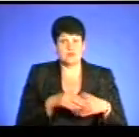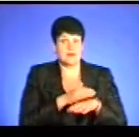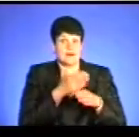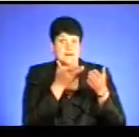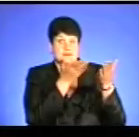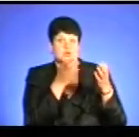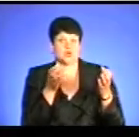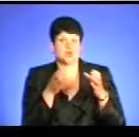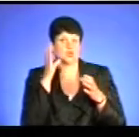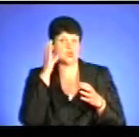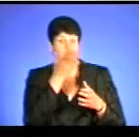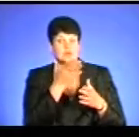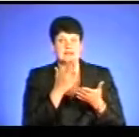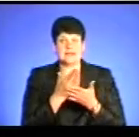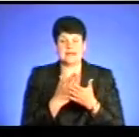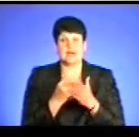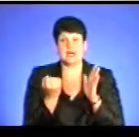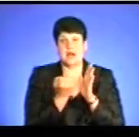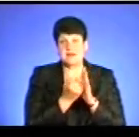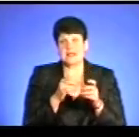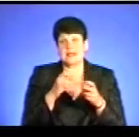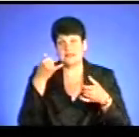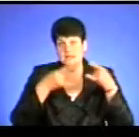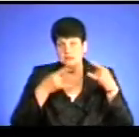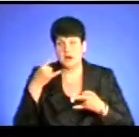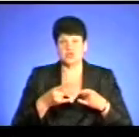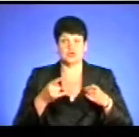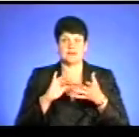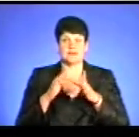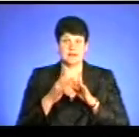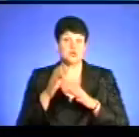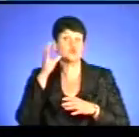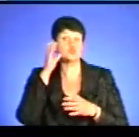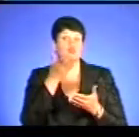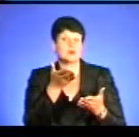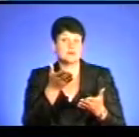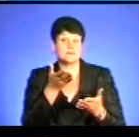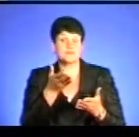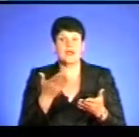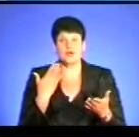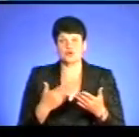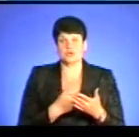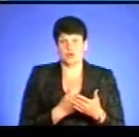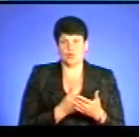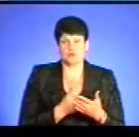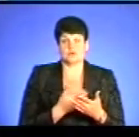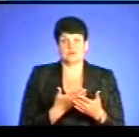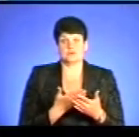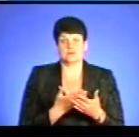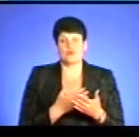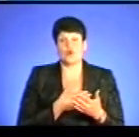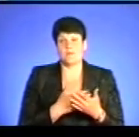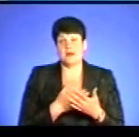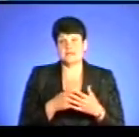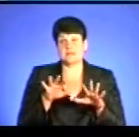слухати, є доступ до інтернету, до кабельного. Нема питань, слухай, будь ласка, свій контент. Але що ти хочеш? В громадському місті, це ж хоч приватний клуб,